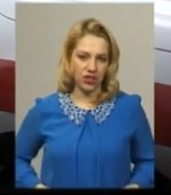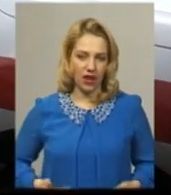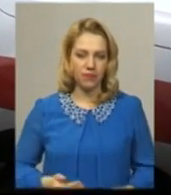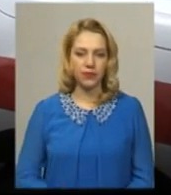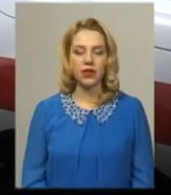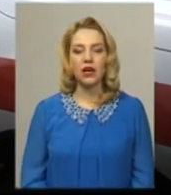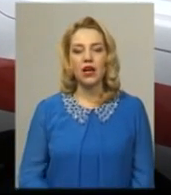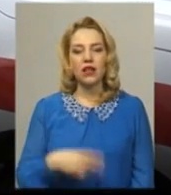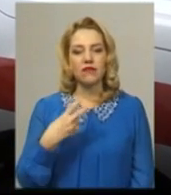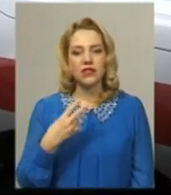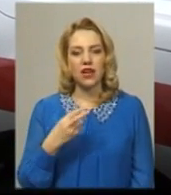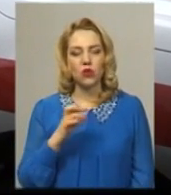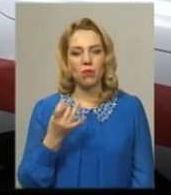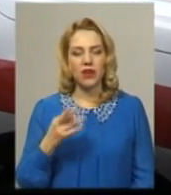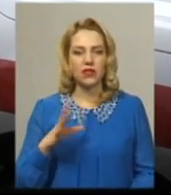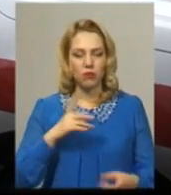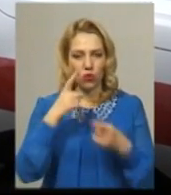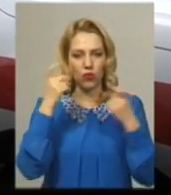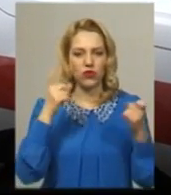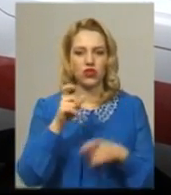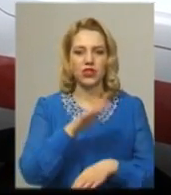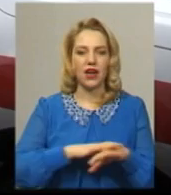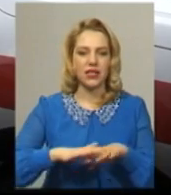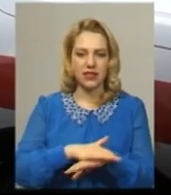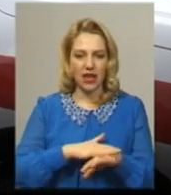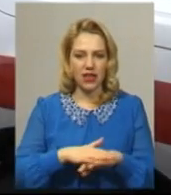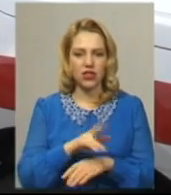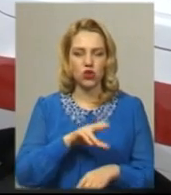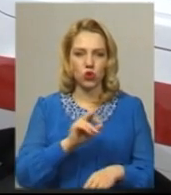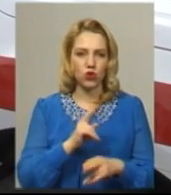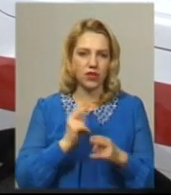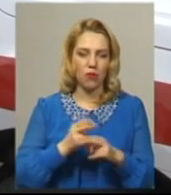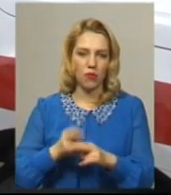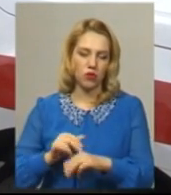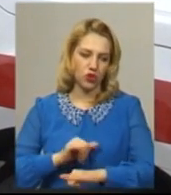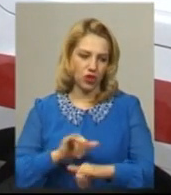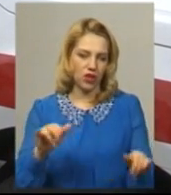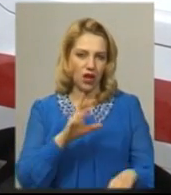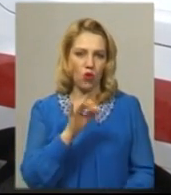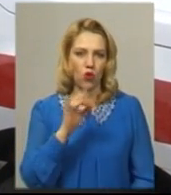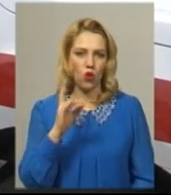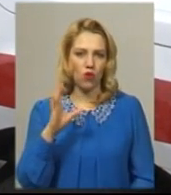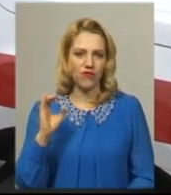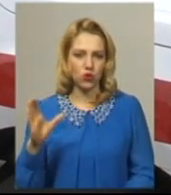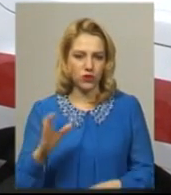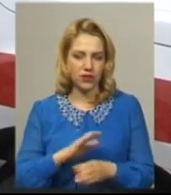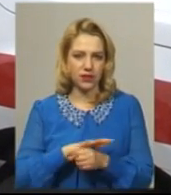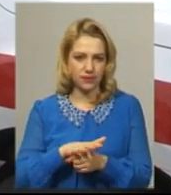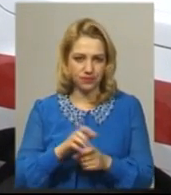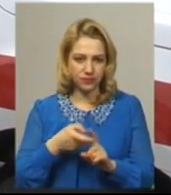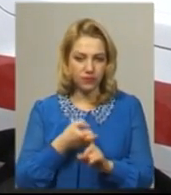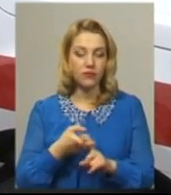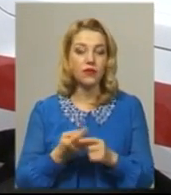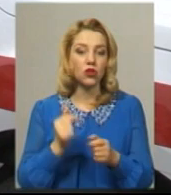було здійснено оповіщення населення щодо запобігання поширення коронавірусної інфекції. Дані заходи будуть